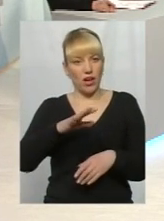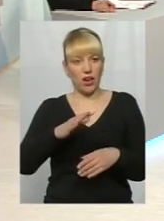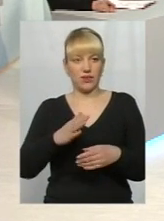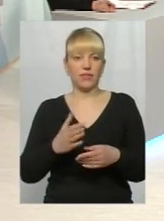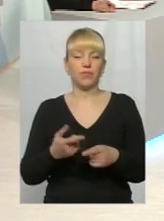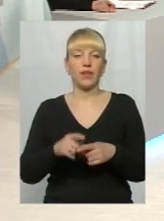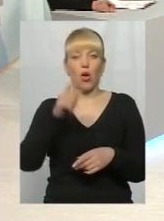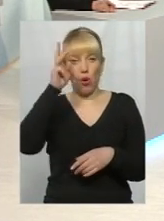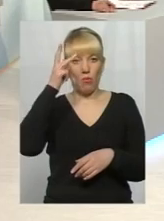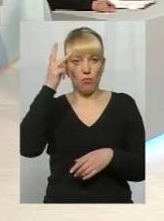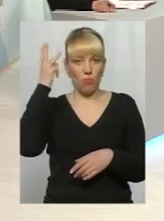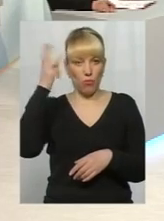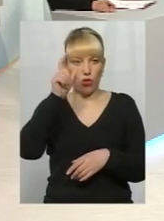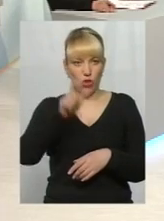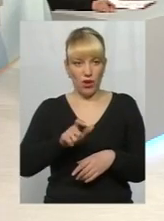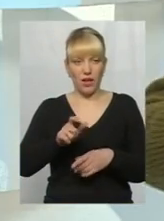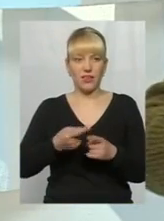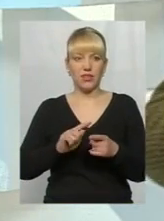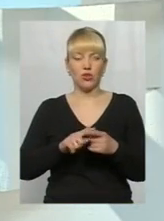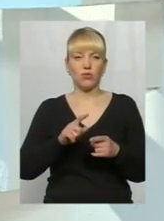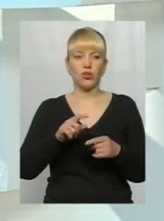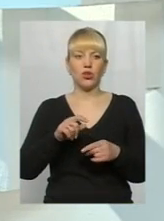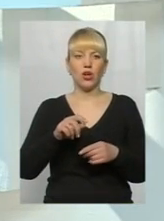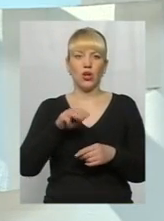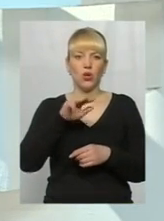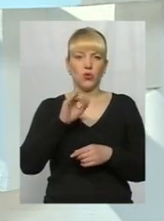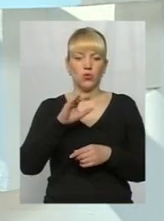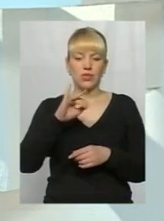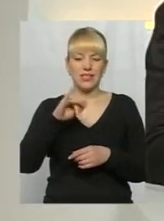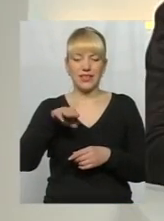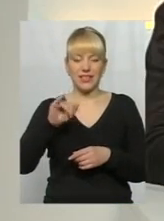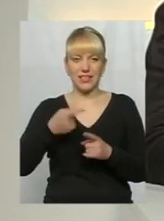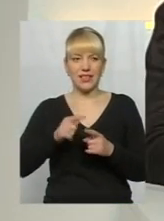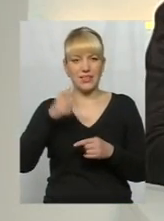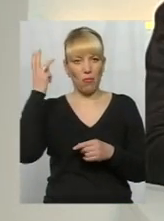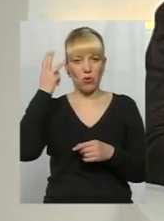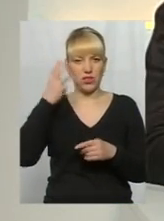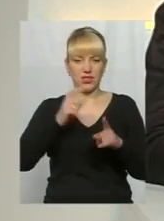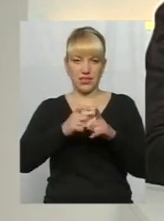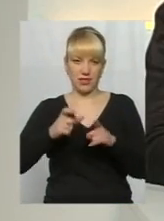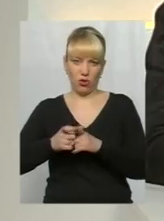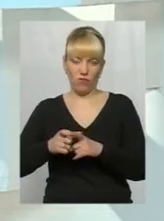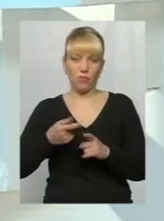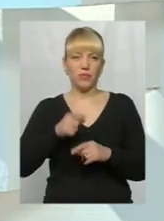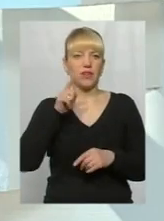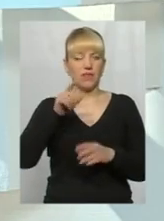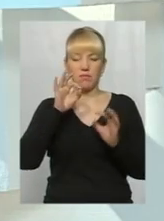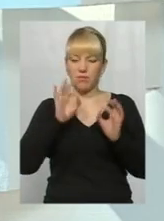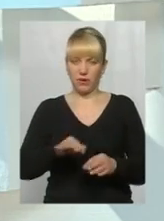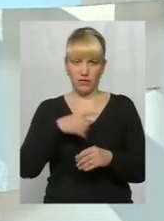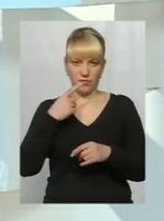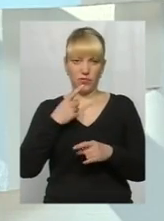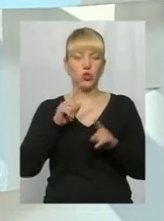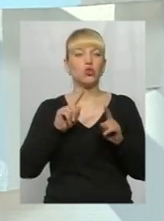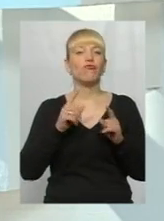подолянин, видно, що корінний подолянин, тому що слово «дусити» – це саме подільське слово. Не після «дусити», а «дусити». Він абсолютно має рацію.